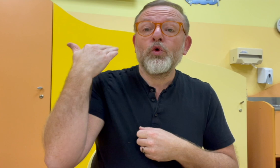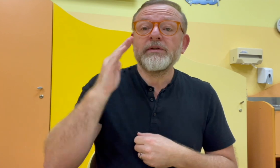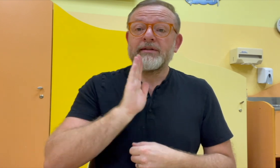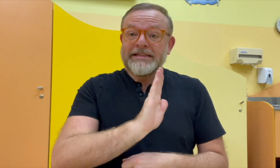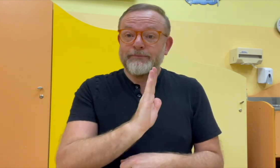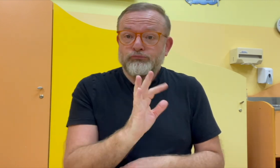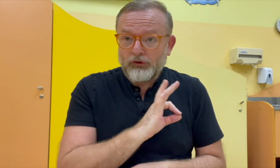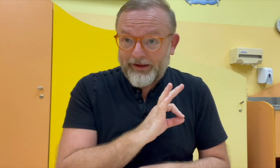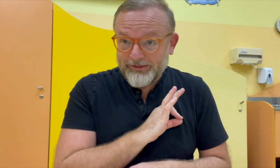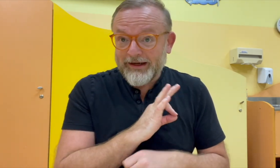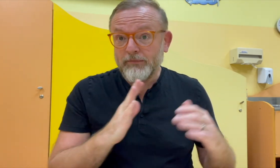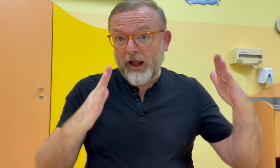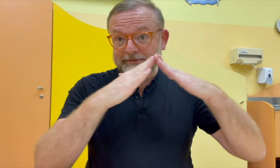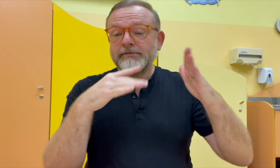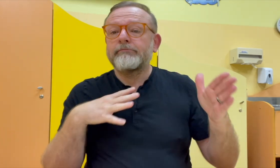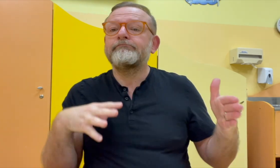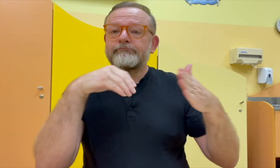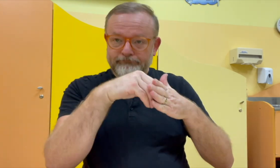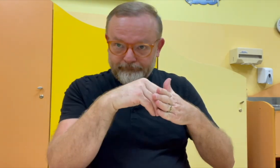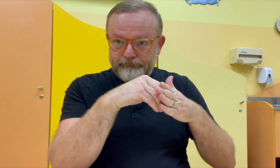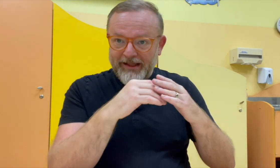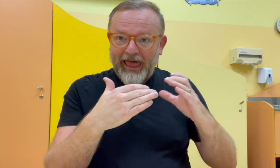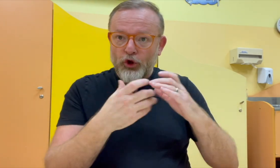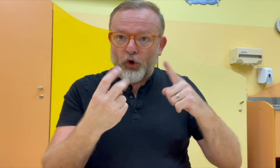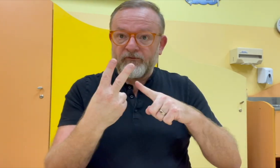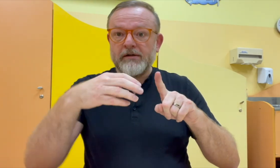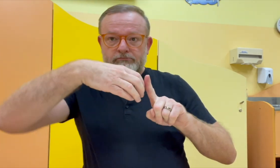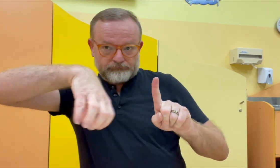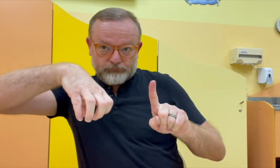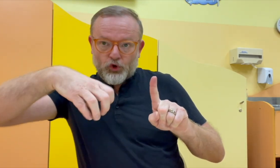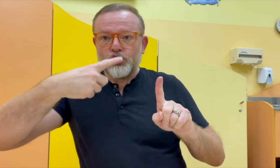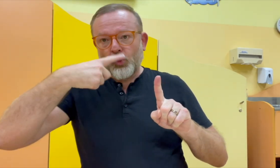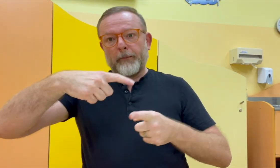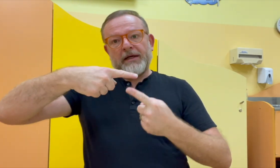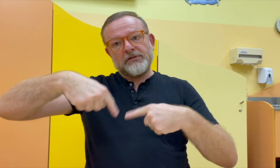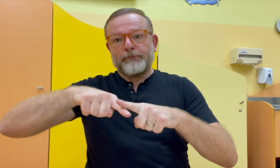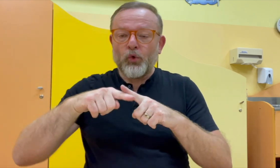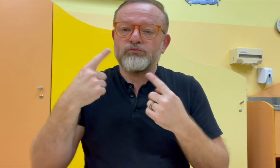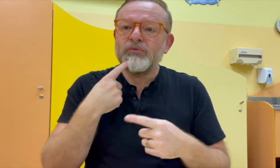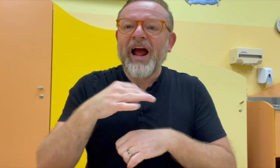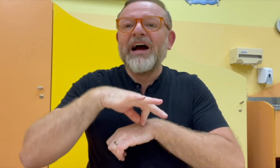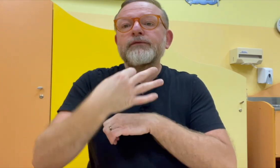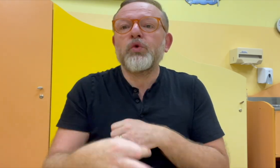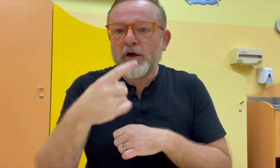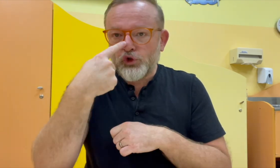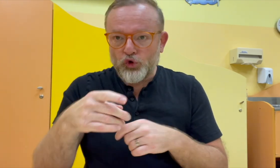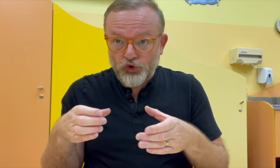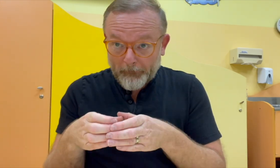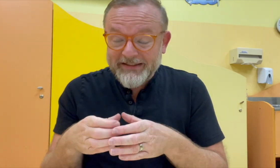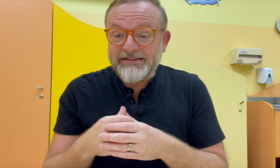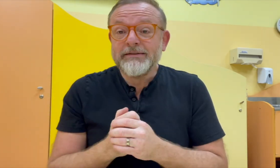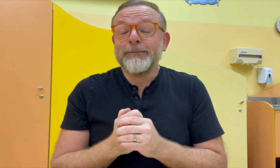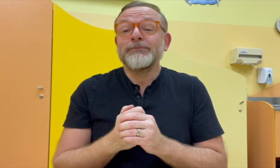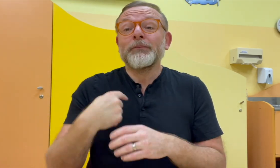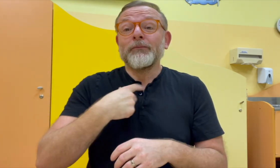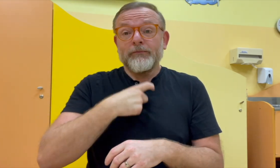organizací neslyšících, nedoslýchavých a jejich přátel, která má zkrátku ASNEP. Naše komise pod tuto organizaci spadá. Zabýváme se